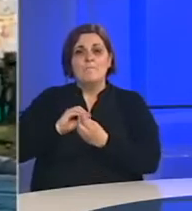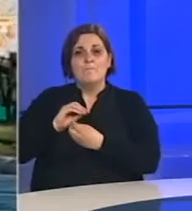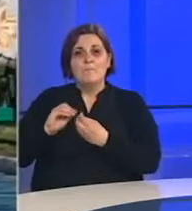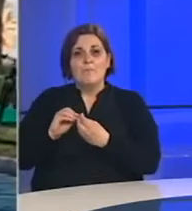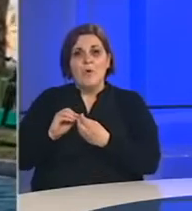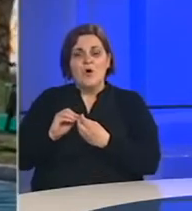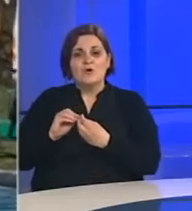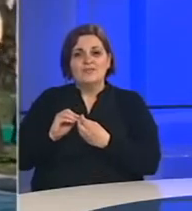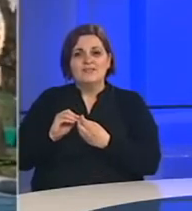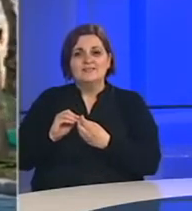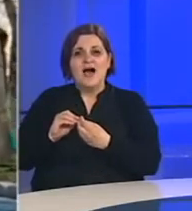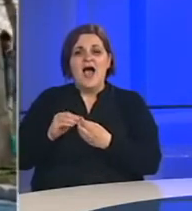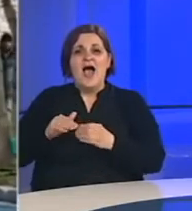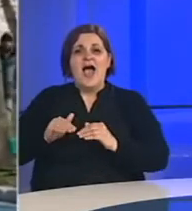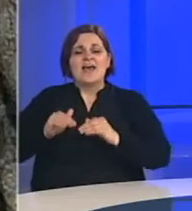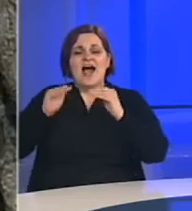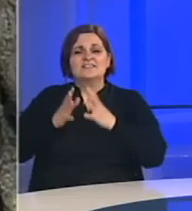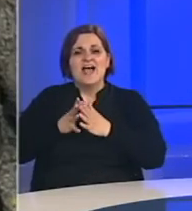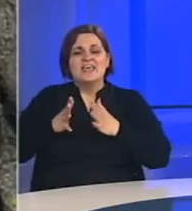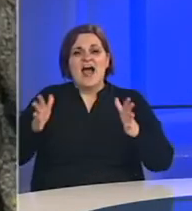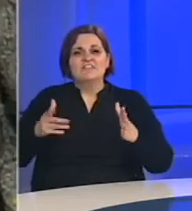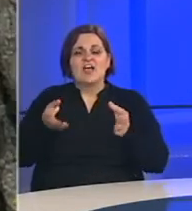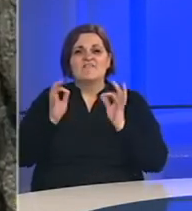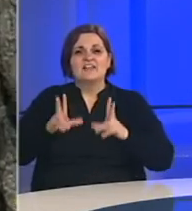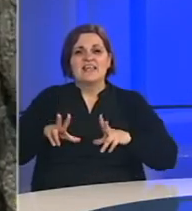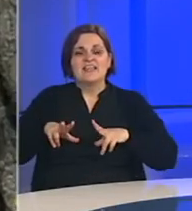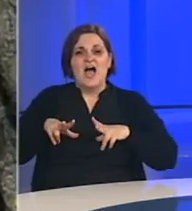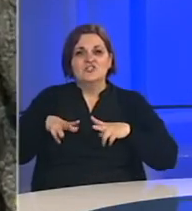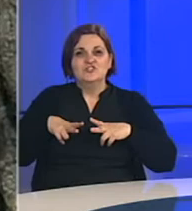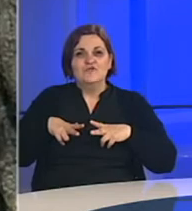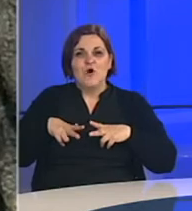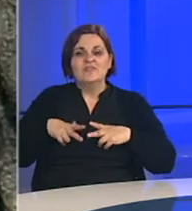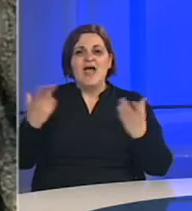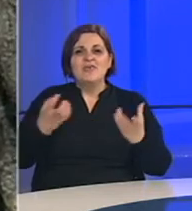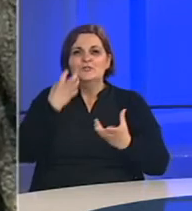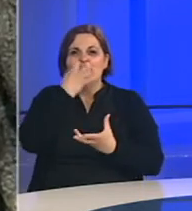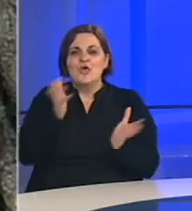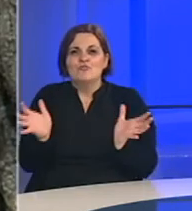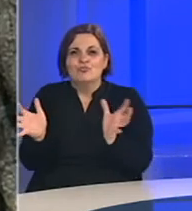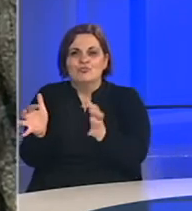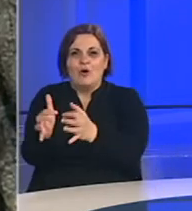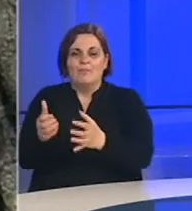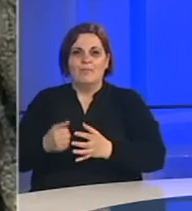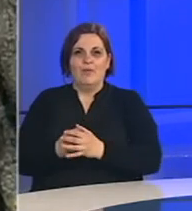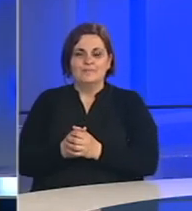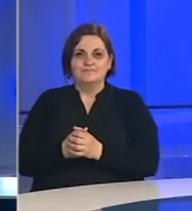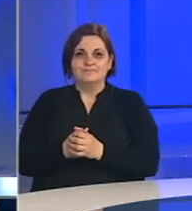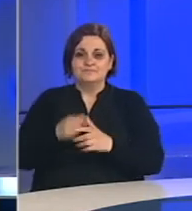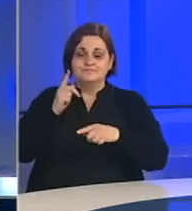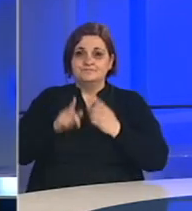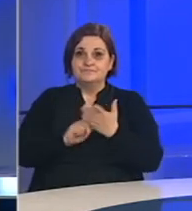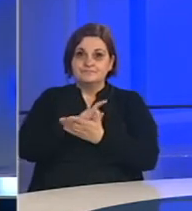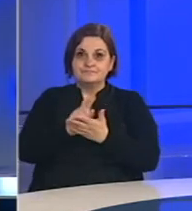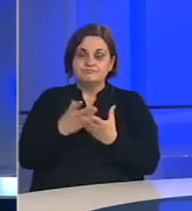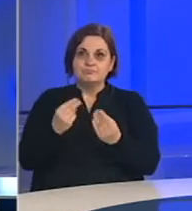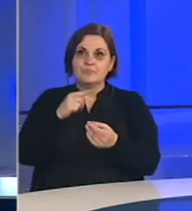profitirao u smislu rasta i razvoja kvaliteta života u samom porodičnom sistemu. U posljednje vrijeme